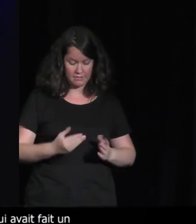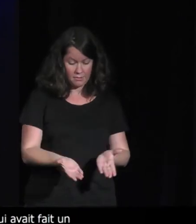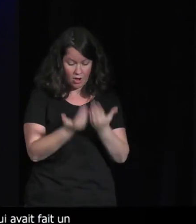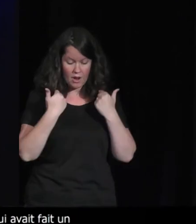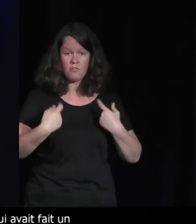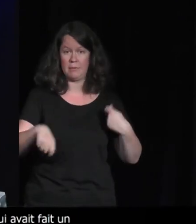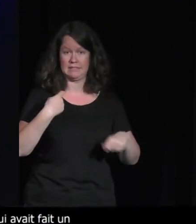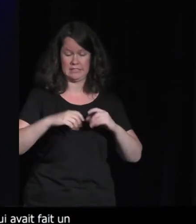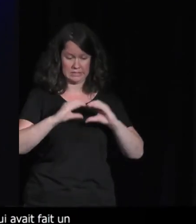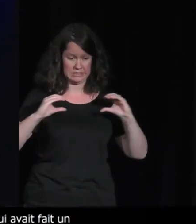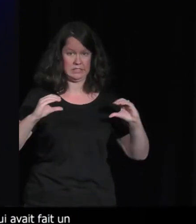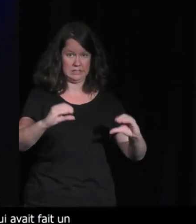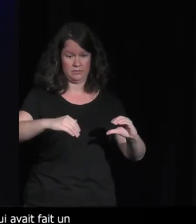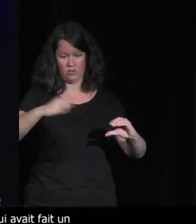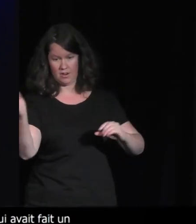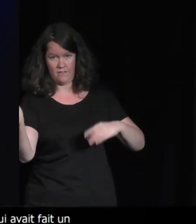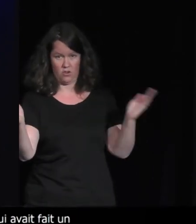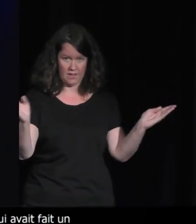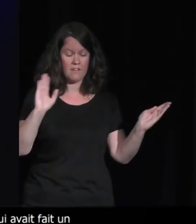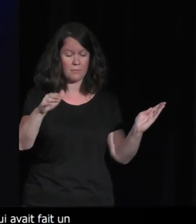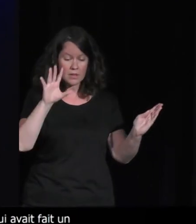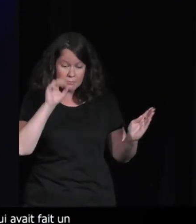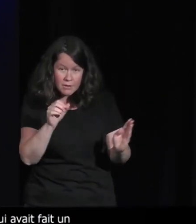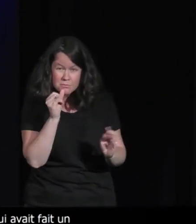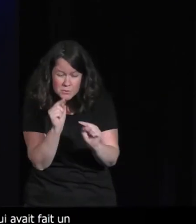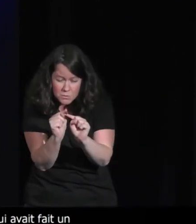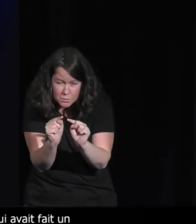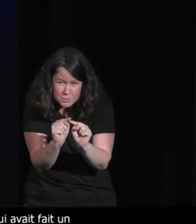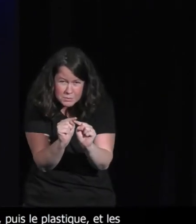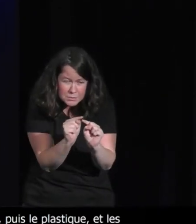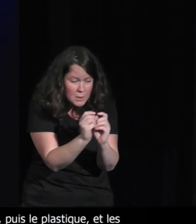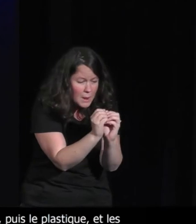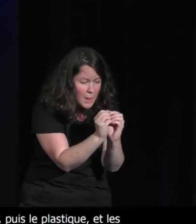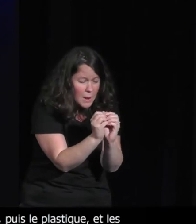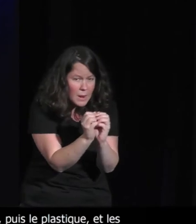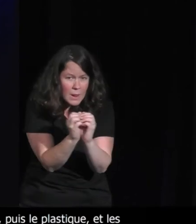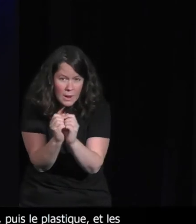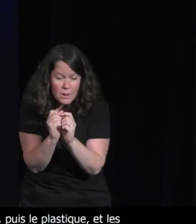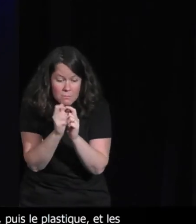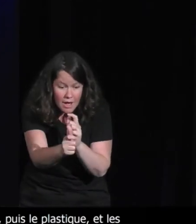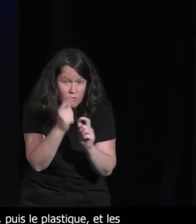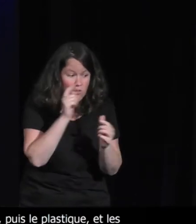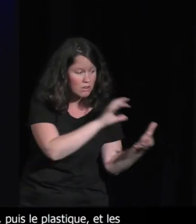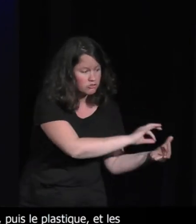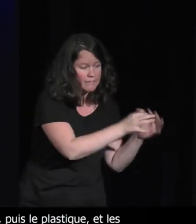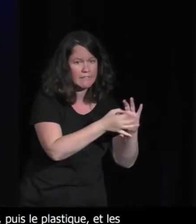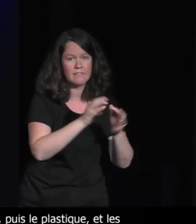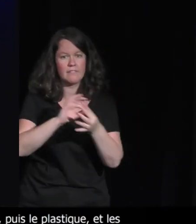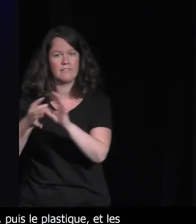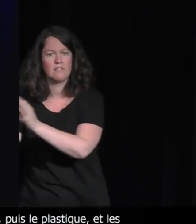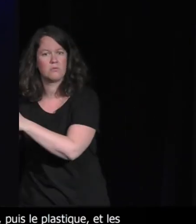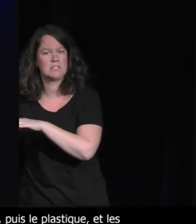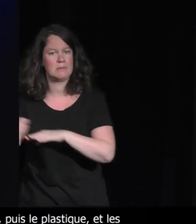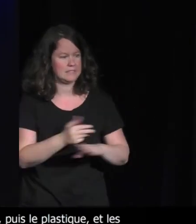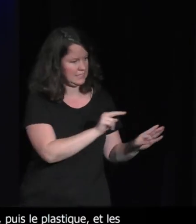retracer les supply chains et comprendre l'empreinte de chacun de ces éléments-là.